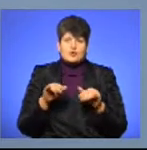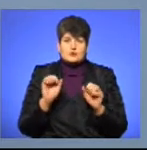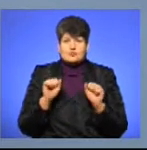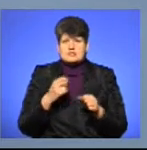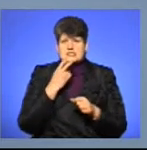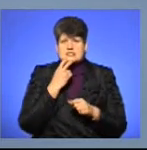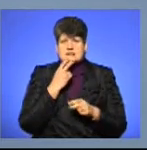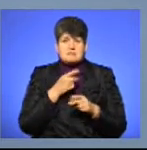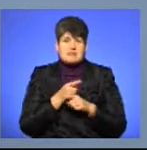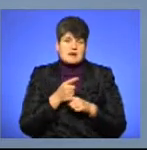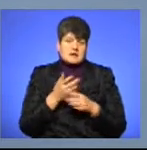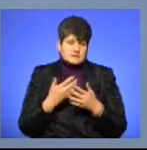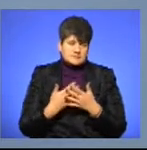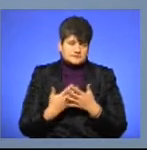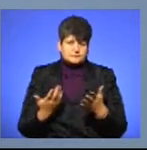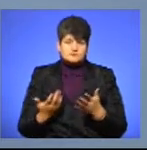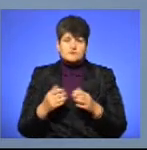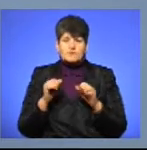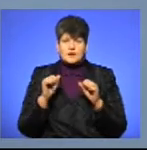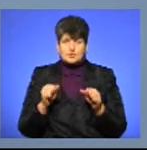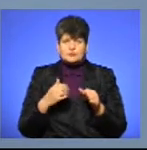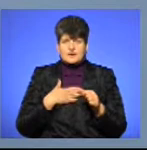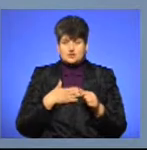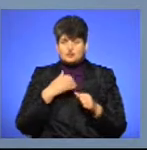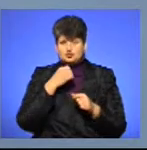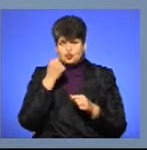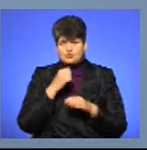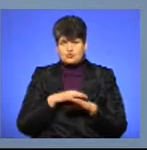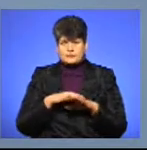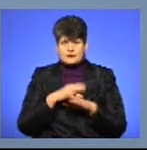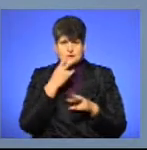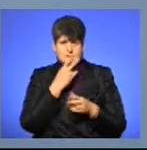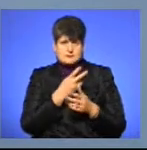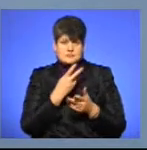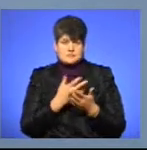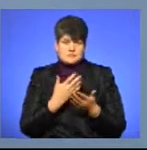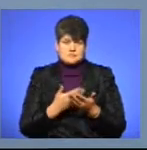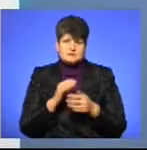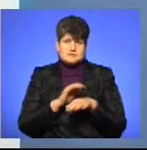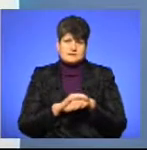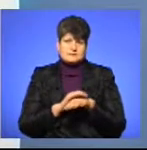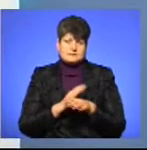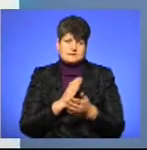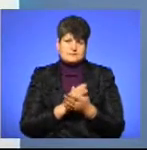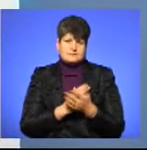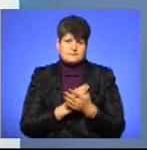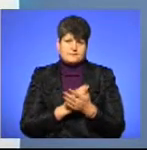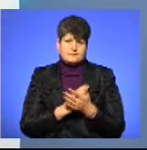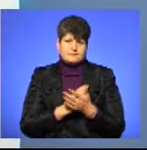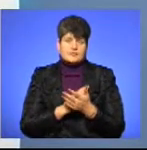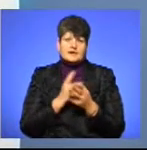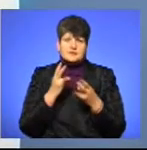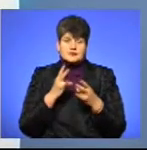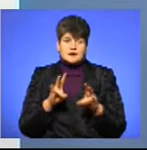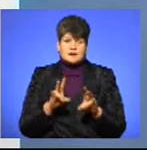посміхатися. От як ми говорили, що ми можемо в нашому дорослому суспільстві споглядати, що не навчалося так,